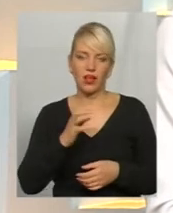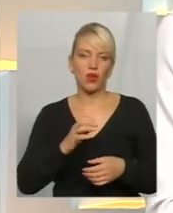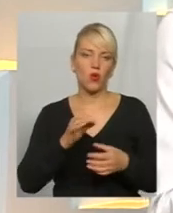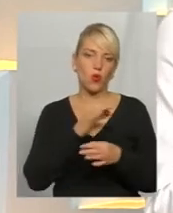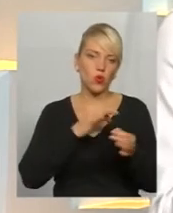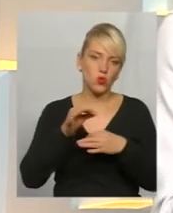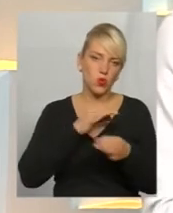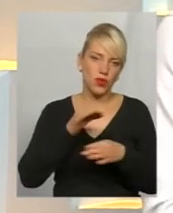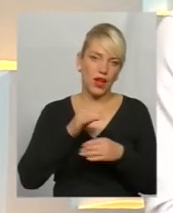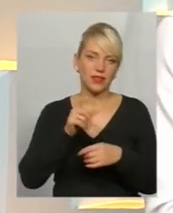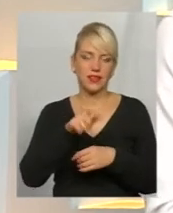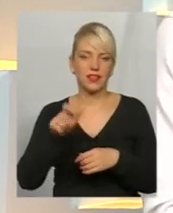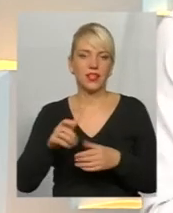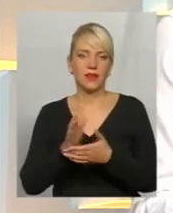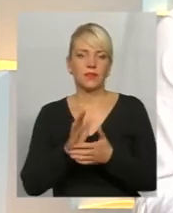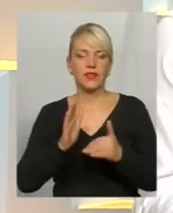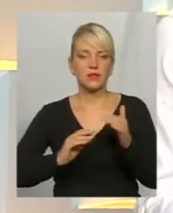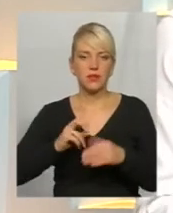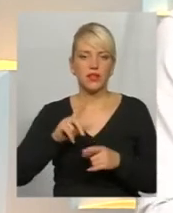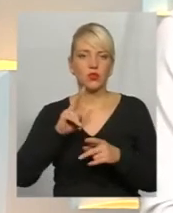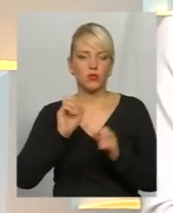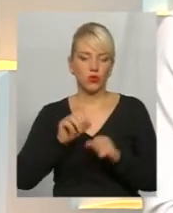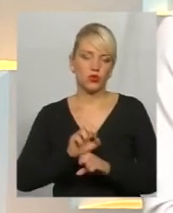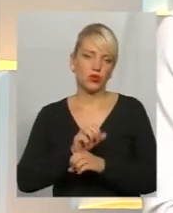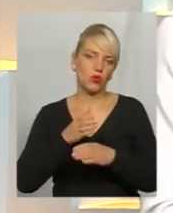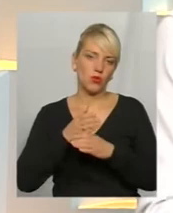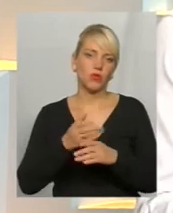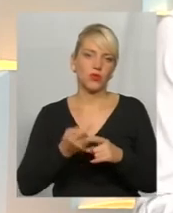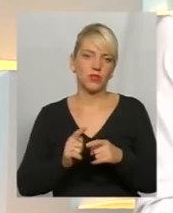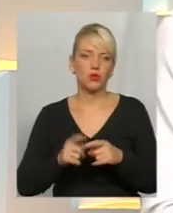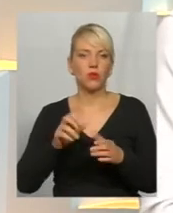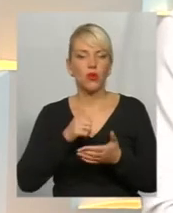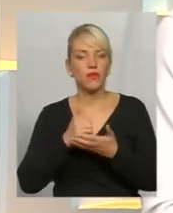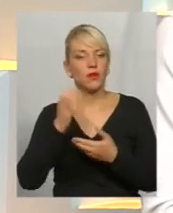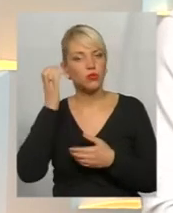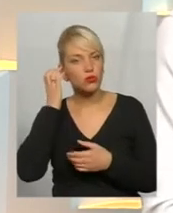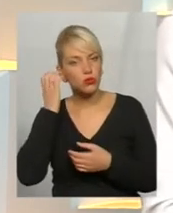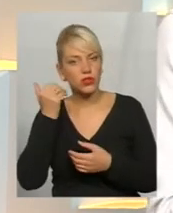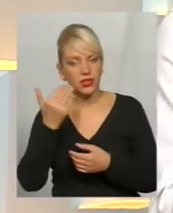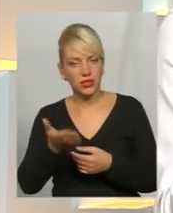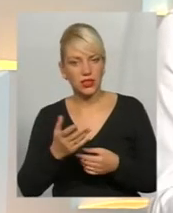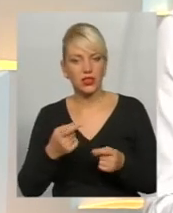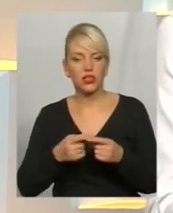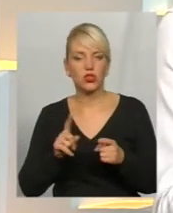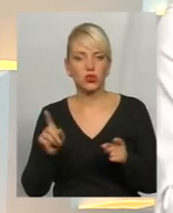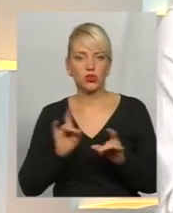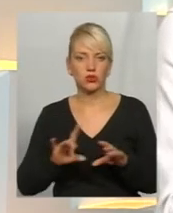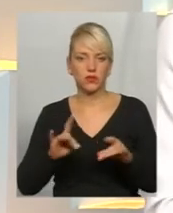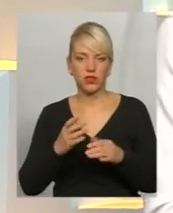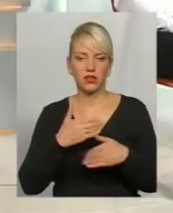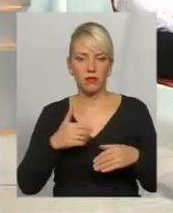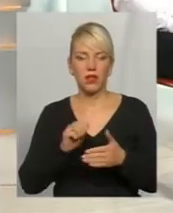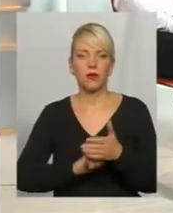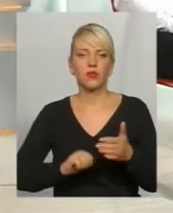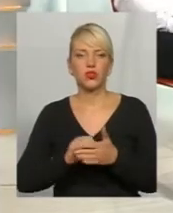життя, фінансового забезпечення, які можуть їм допомогти. Головне хоча б прислухатись до них і послухати те, що вони розповідають, причини,